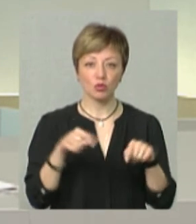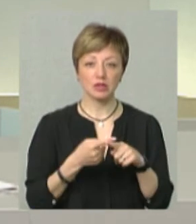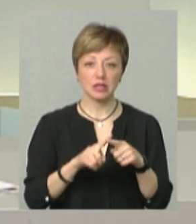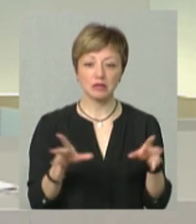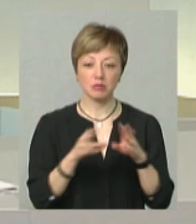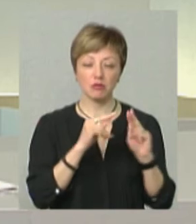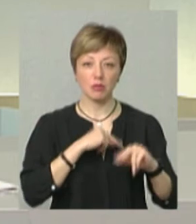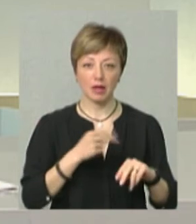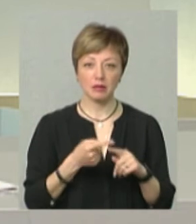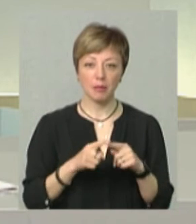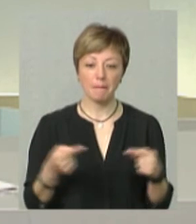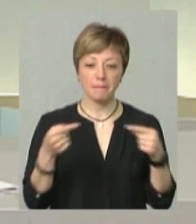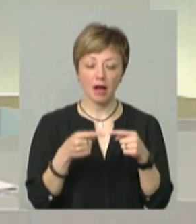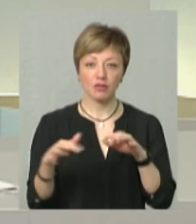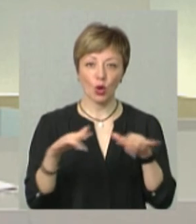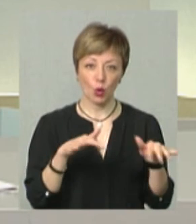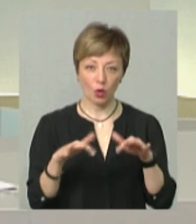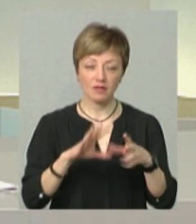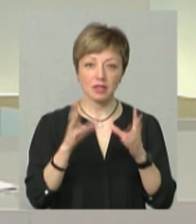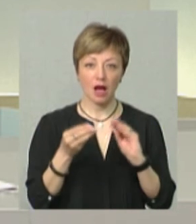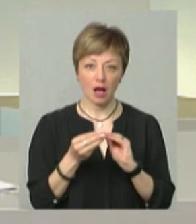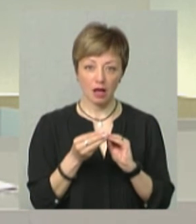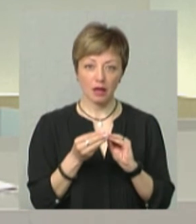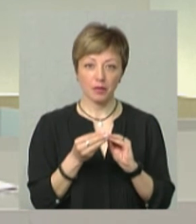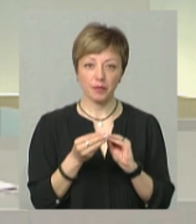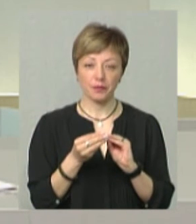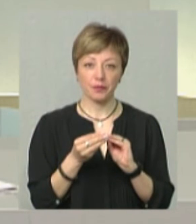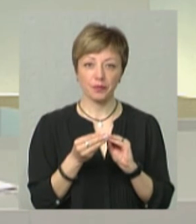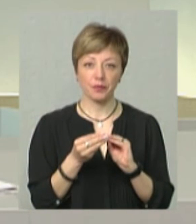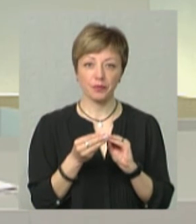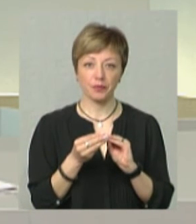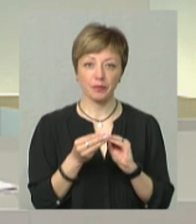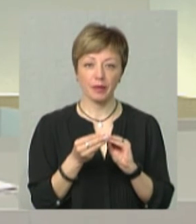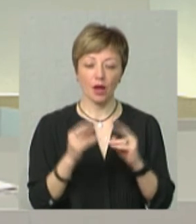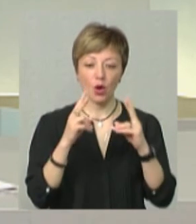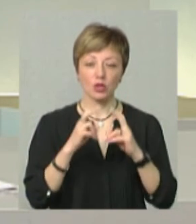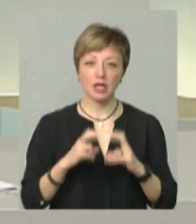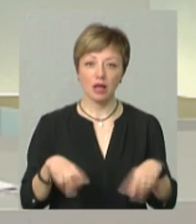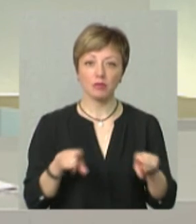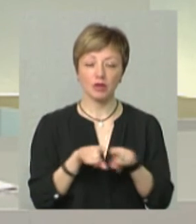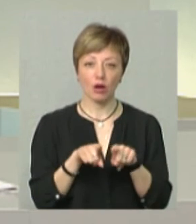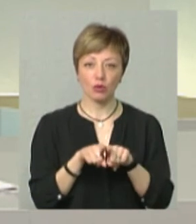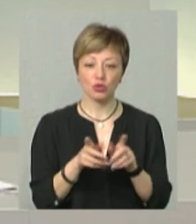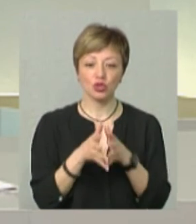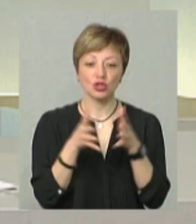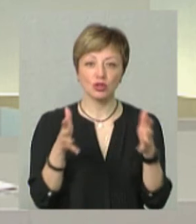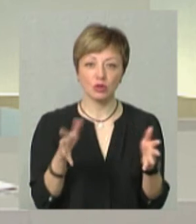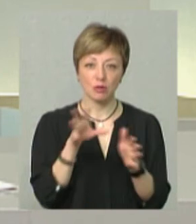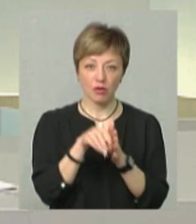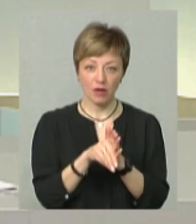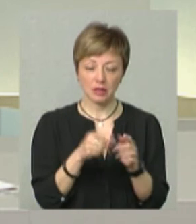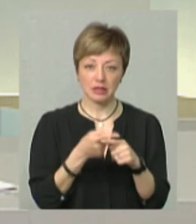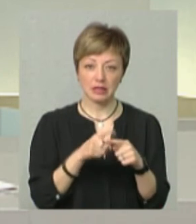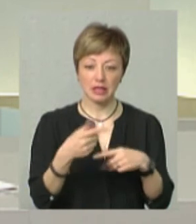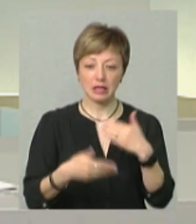співпраця – це певний крок. Взагалі ми розглядаємо таку широку запроваджування.